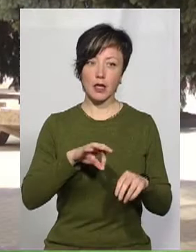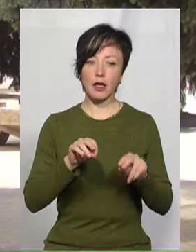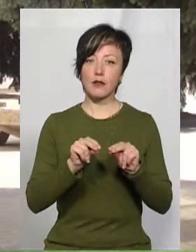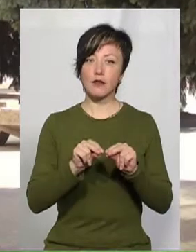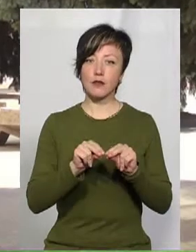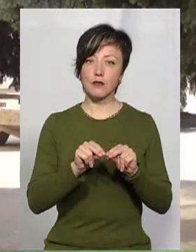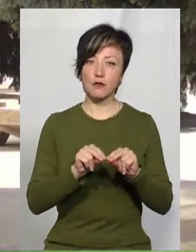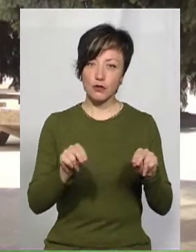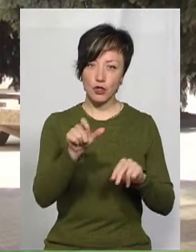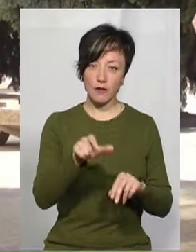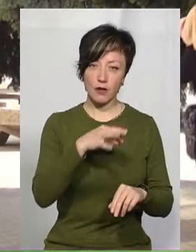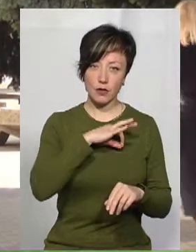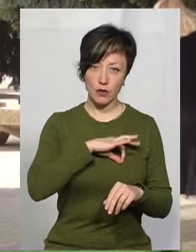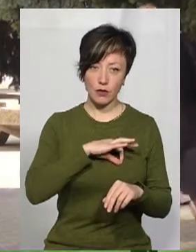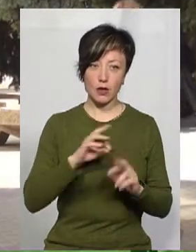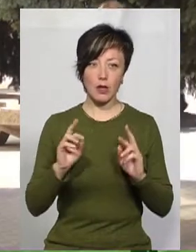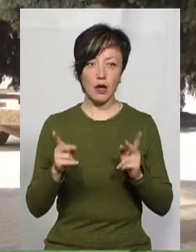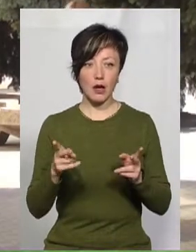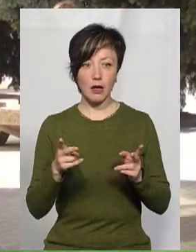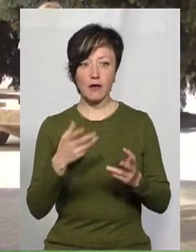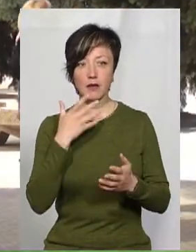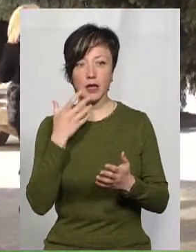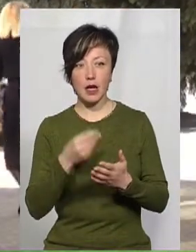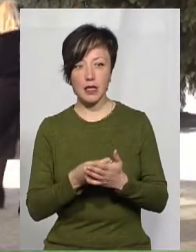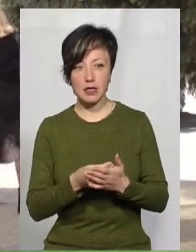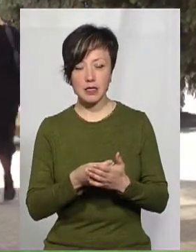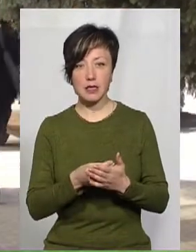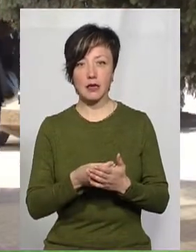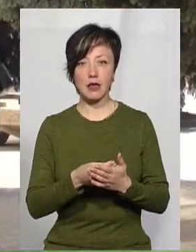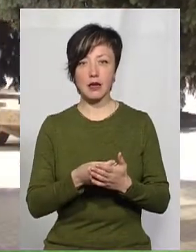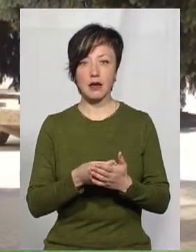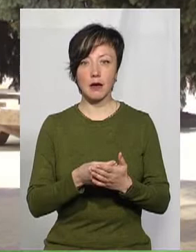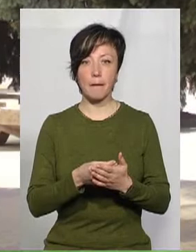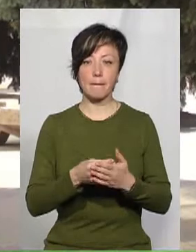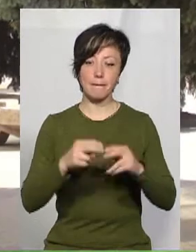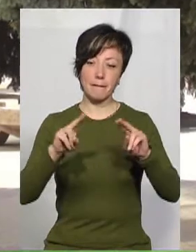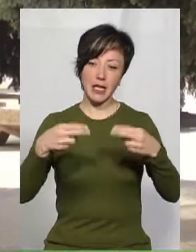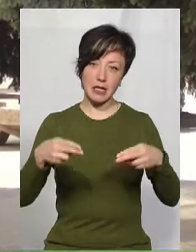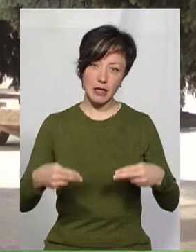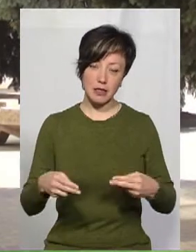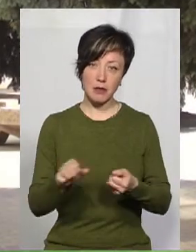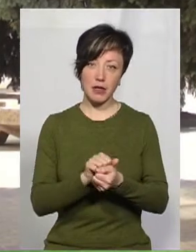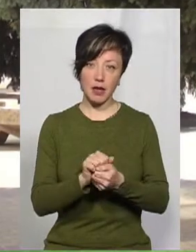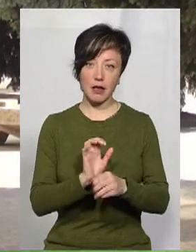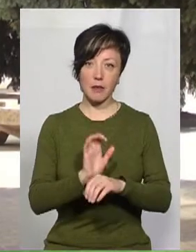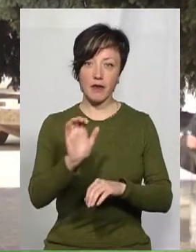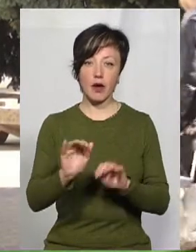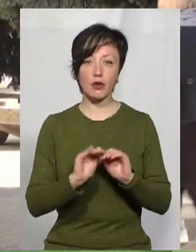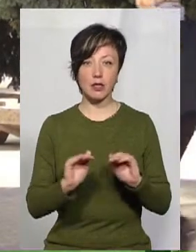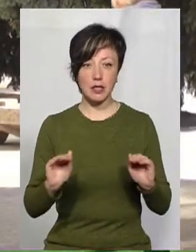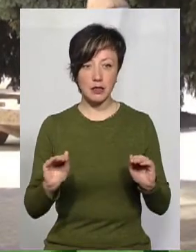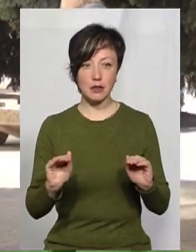використовують як власні напрацювання, тобто презентаційні матеріали, які направляють дітям,